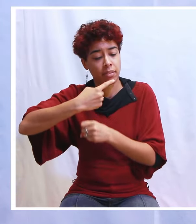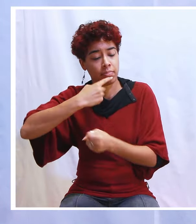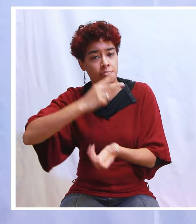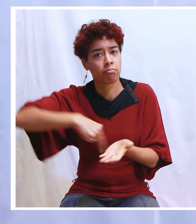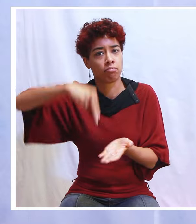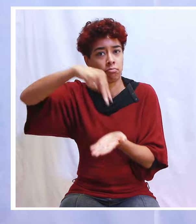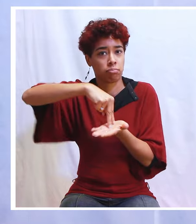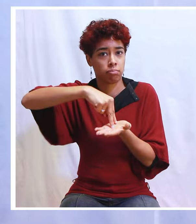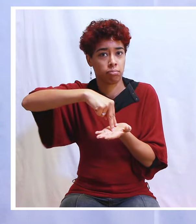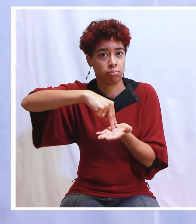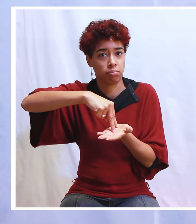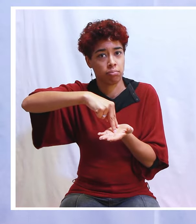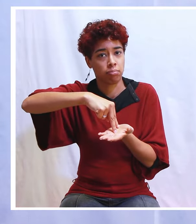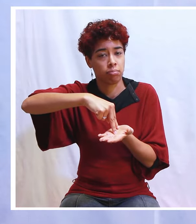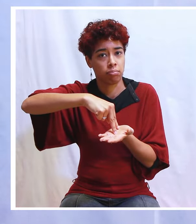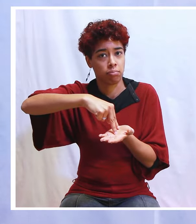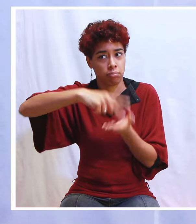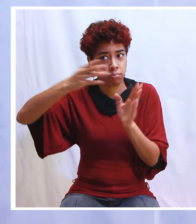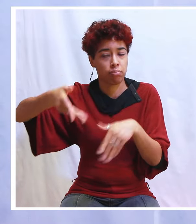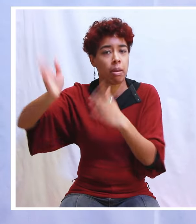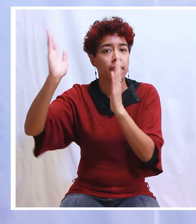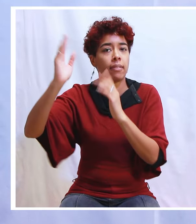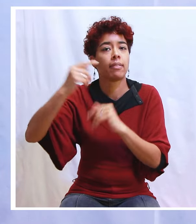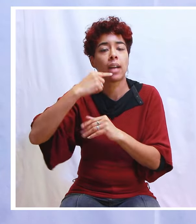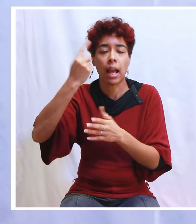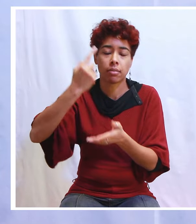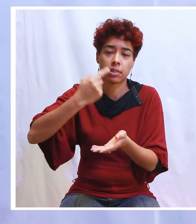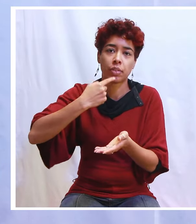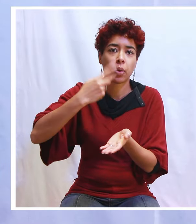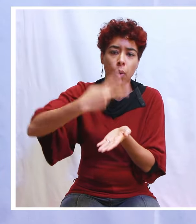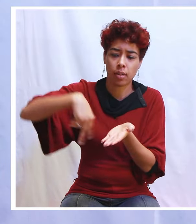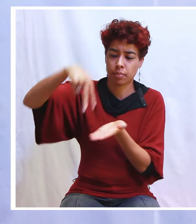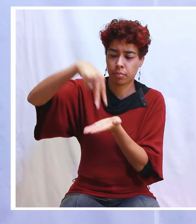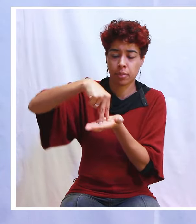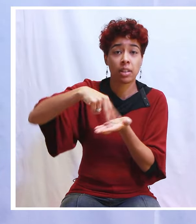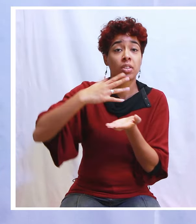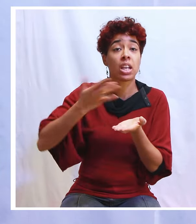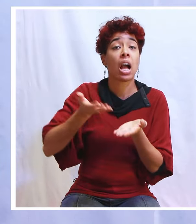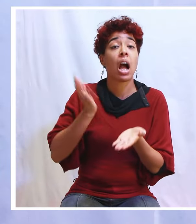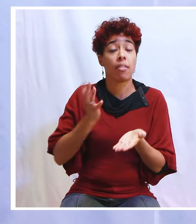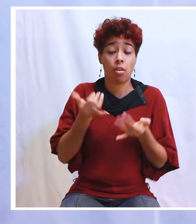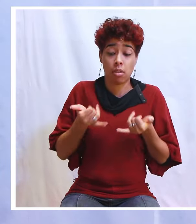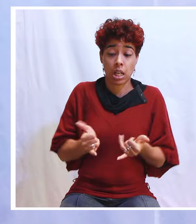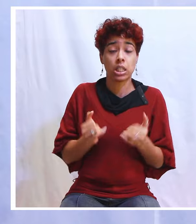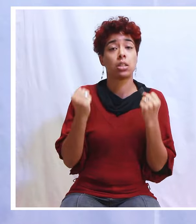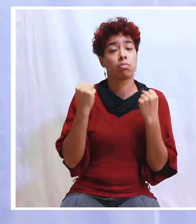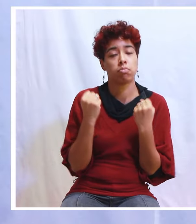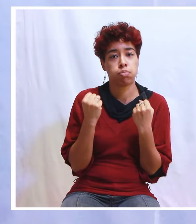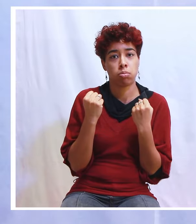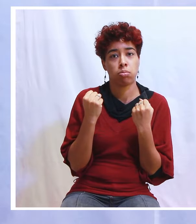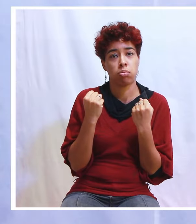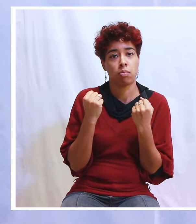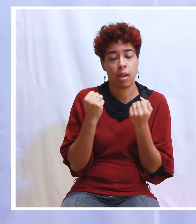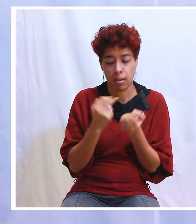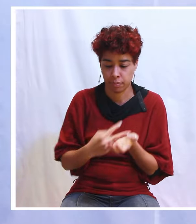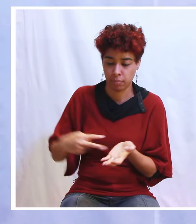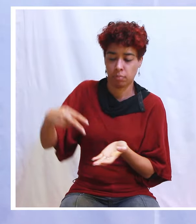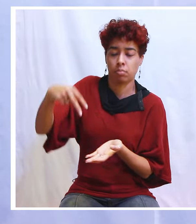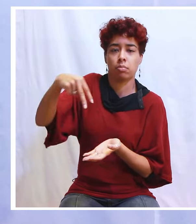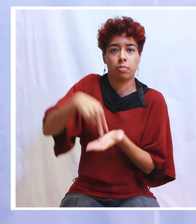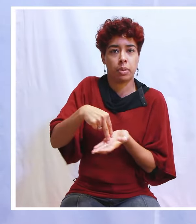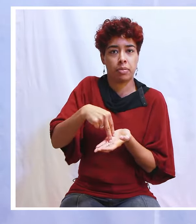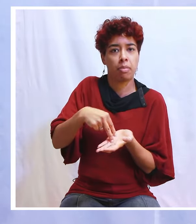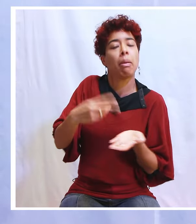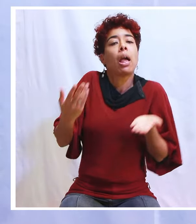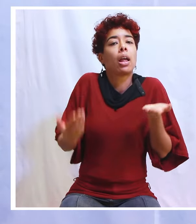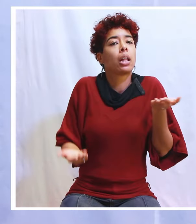'est debout. C'est quoi être debout ? C'est passer d'une position assise ou stable à une position où là tu